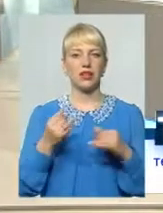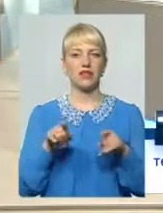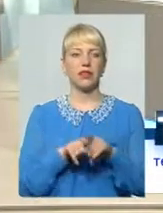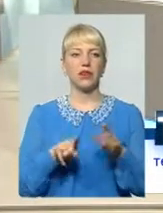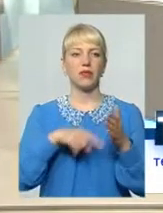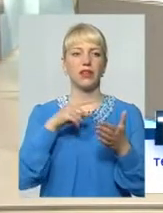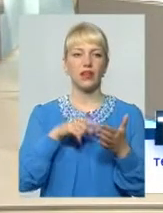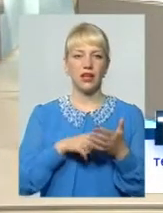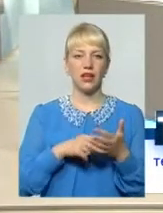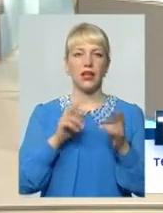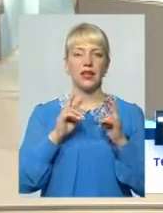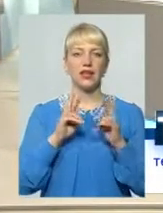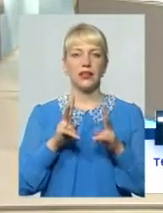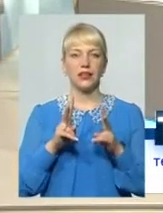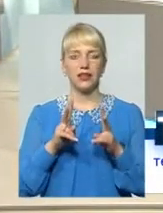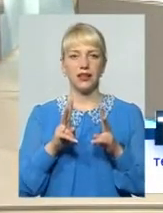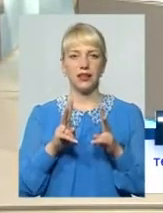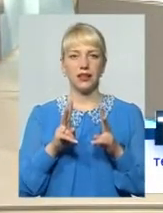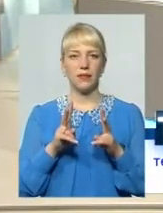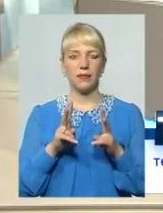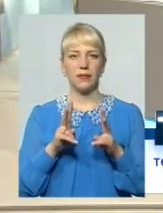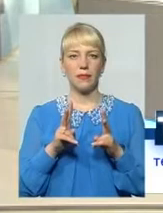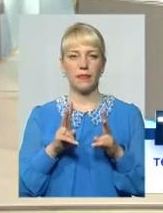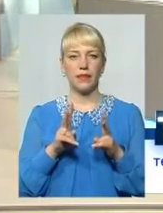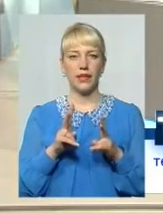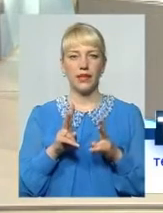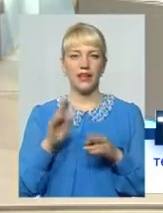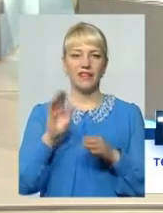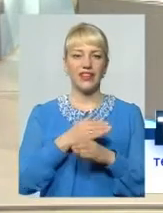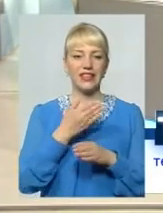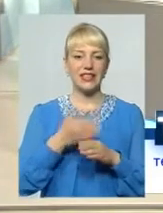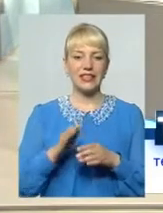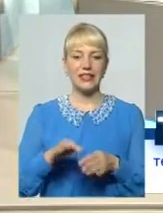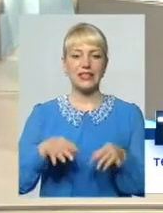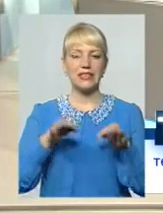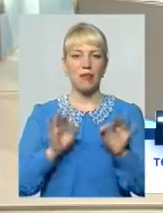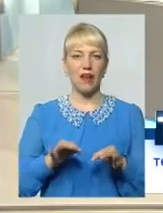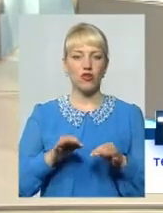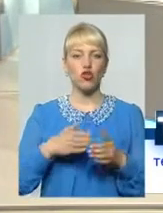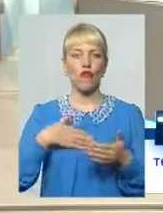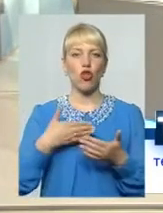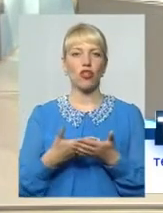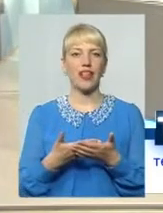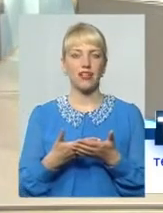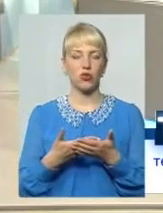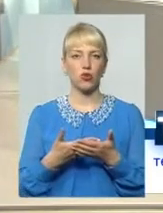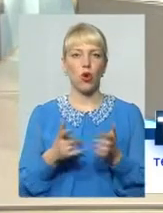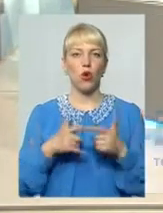питання Як підрестити справжню волонтерську організацію Від всяких